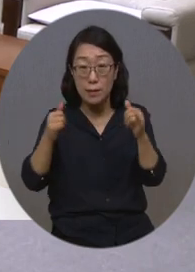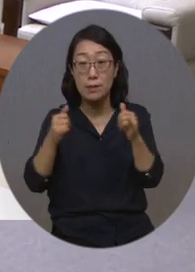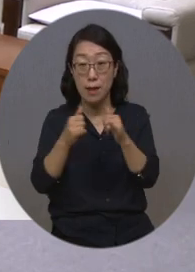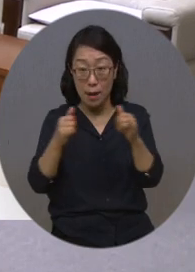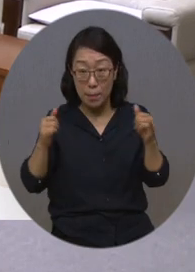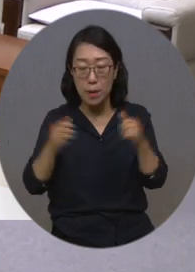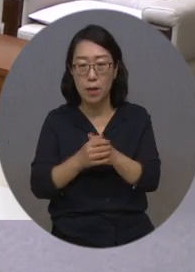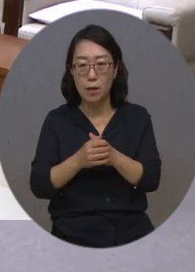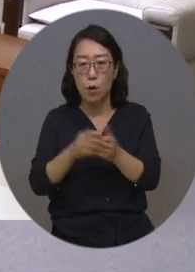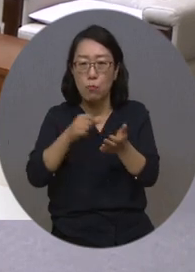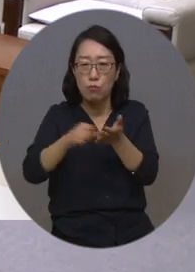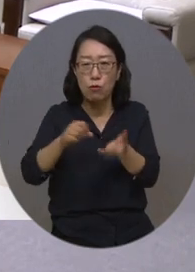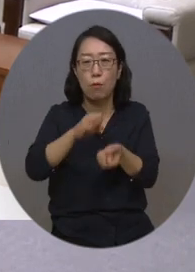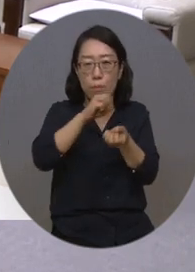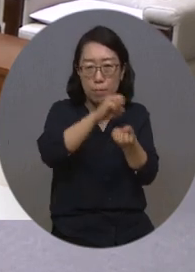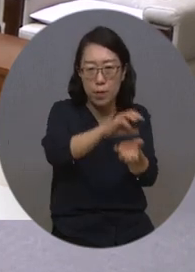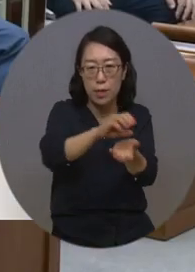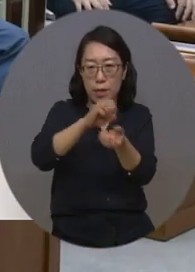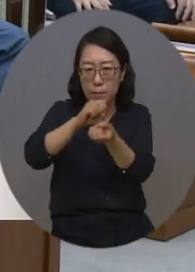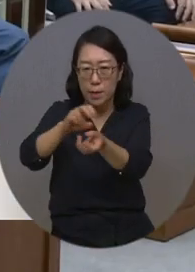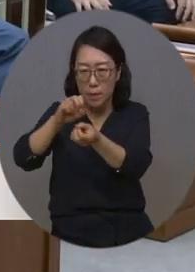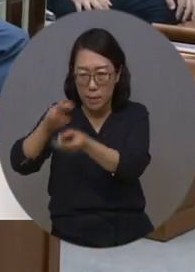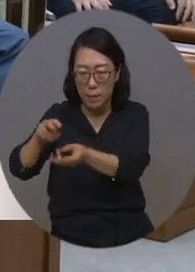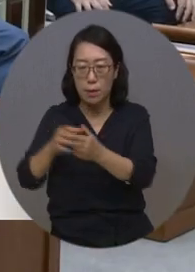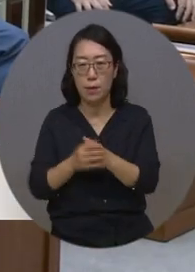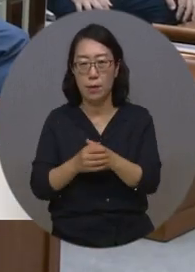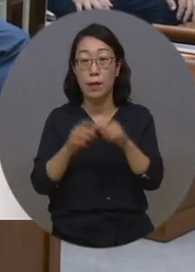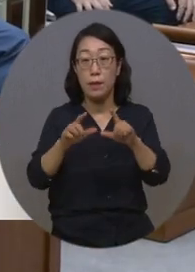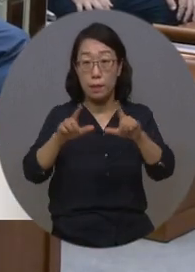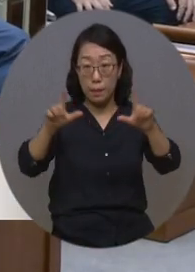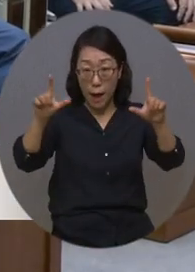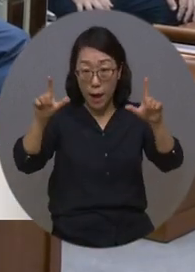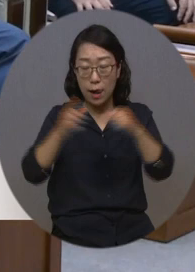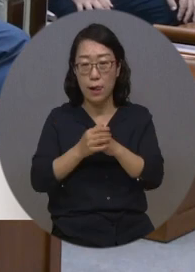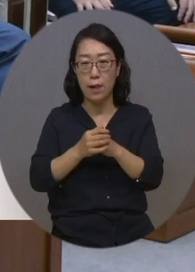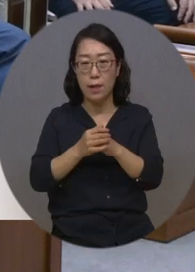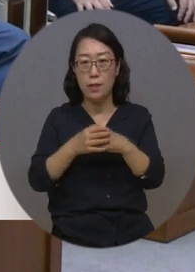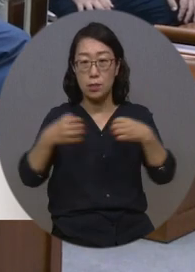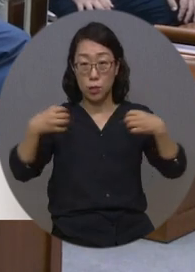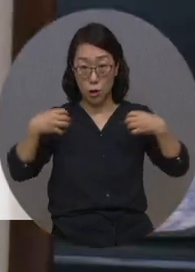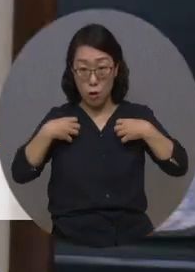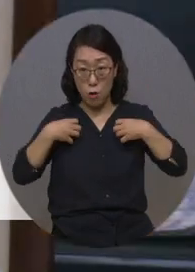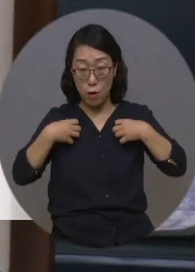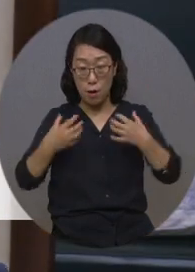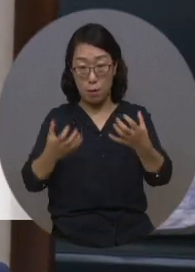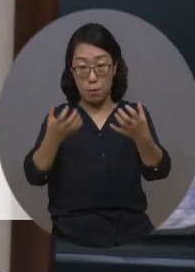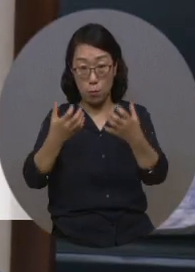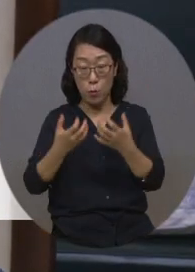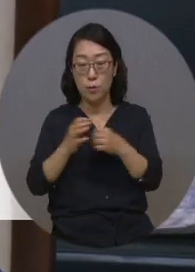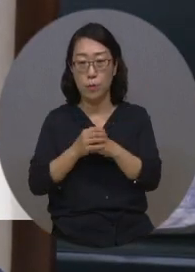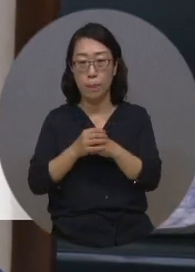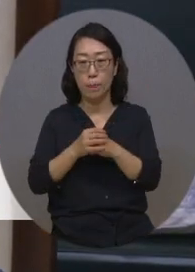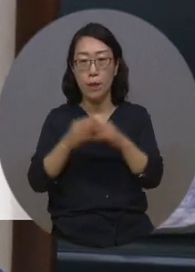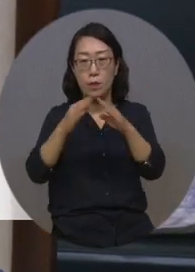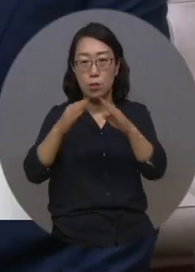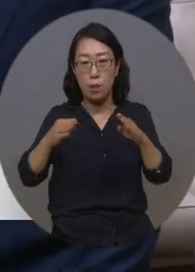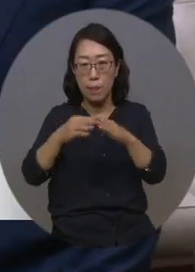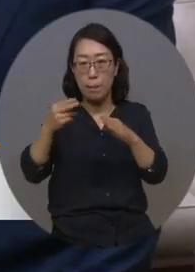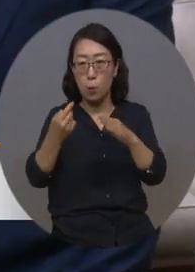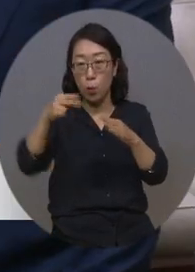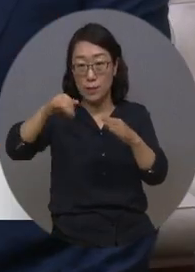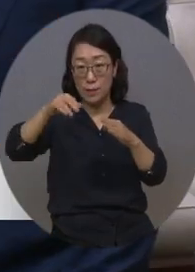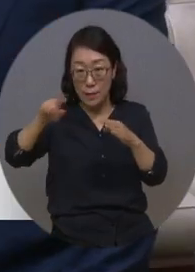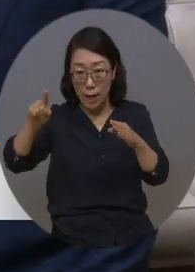사랑꾸러미를 전달했습니다. 이날 전남 도청에서 열린 전달식에는 김영록 전남도지사와